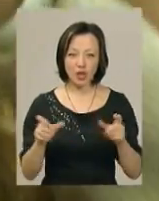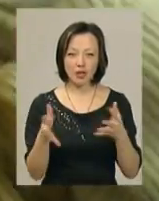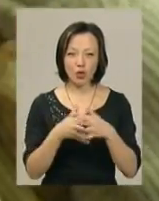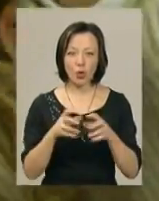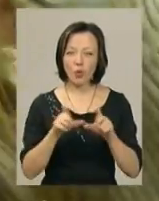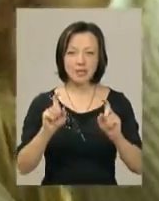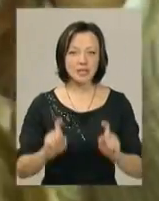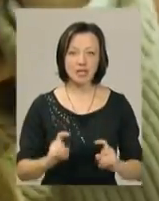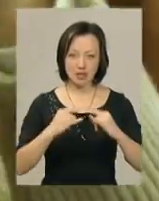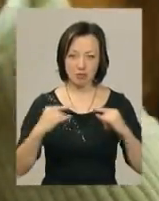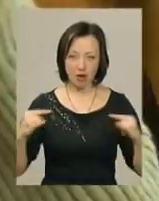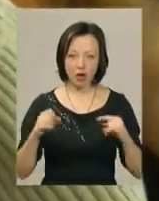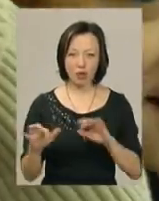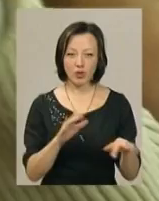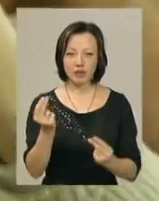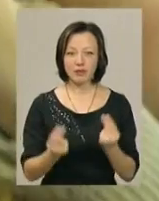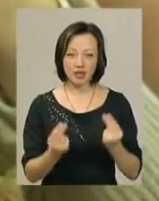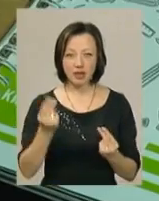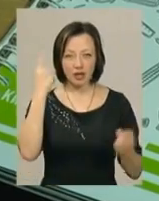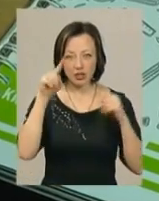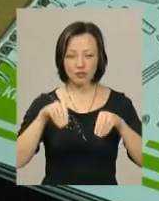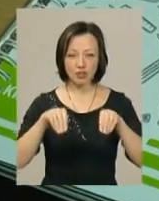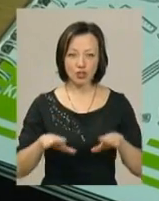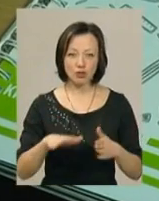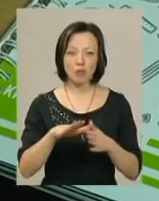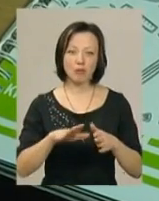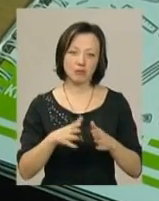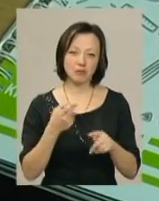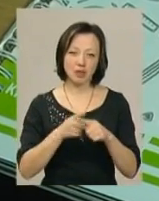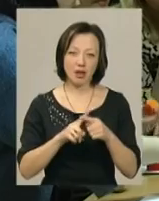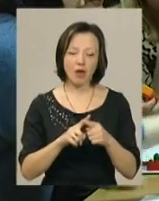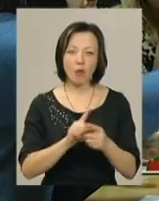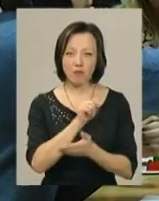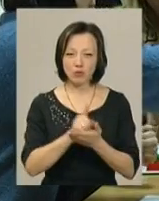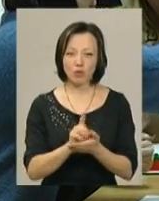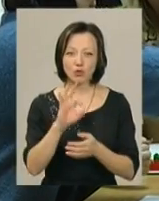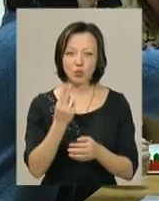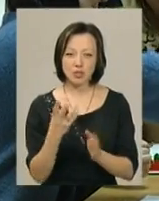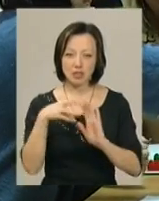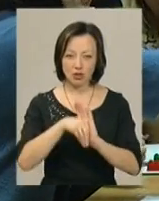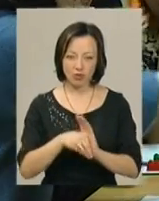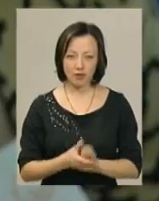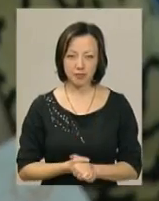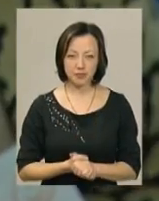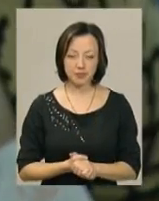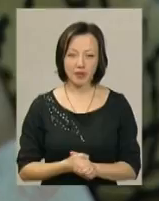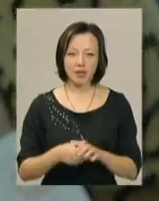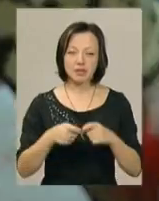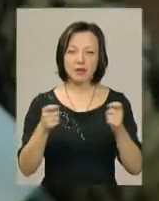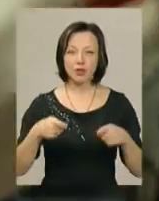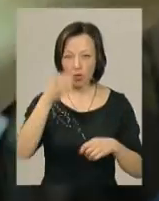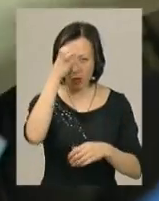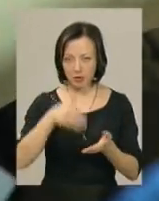уроки, не сидіння за партою, а рухливі ігри, креативні рішення, подачі матеріалу та обов'язково соціальна складова, каже Антоні Нагала, завідувач